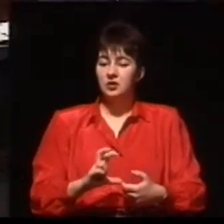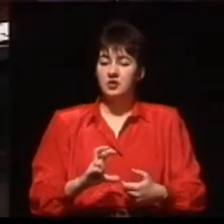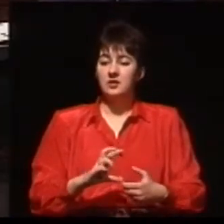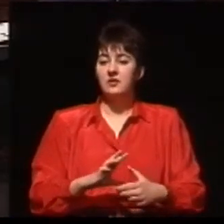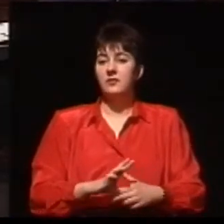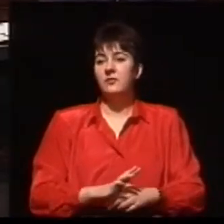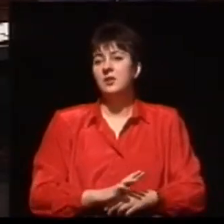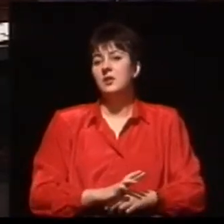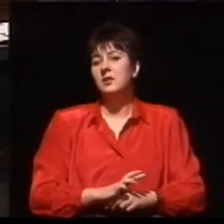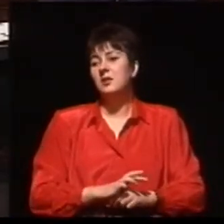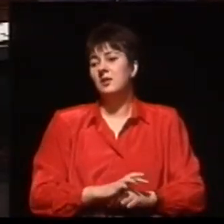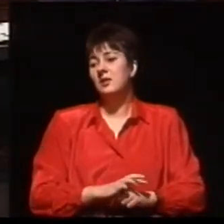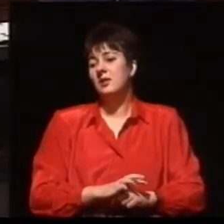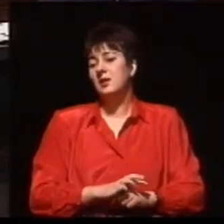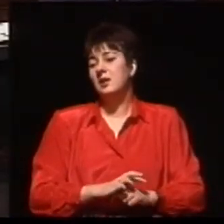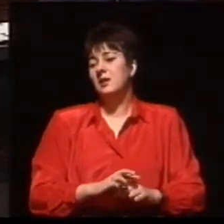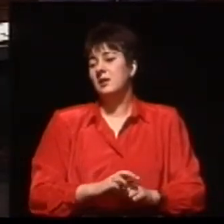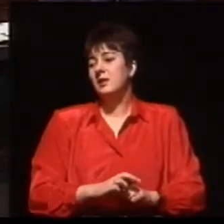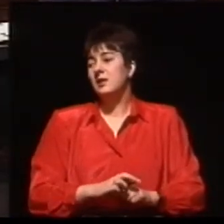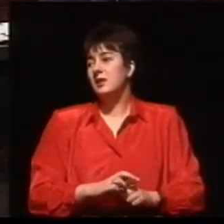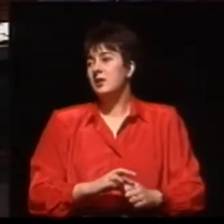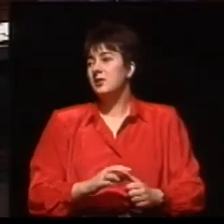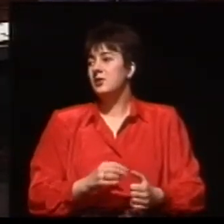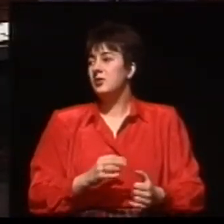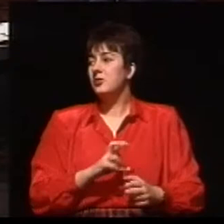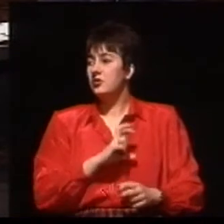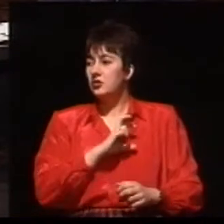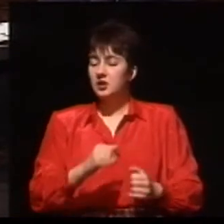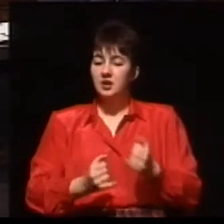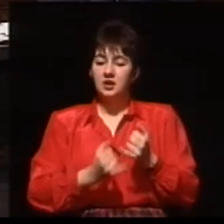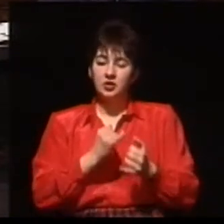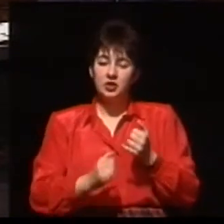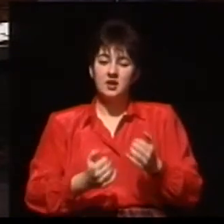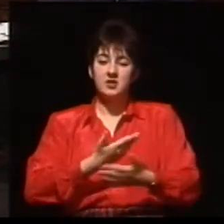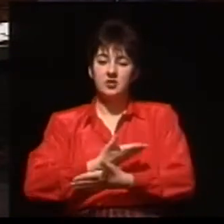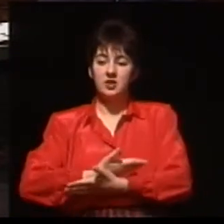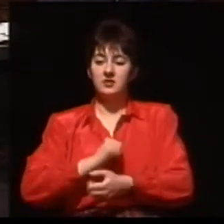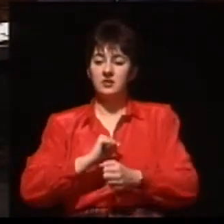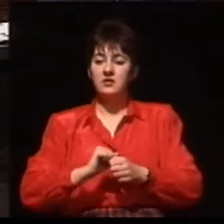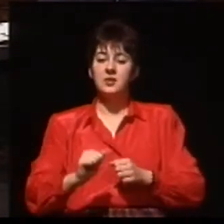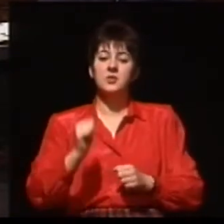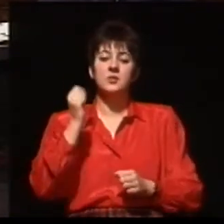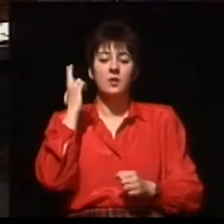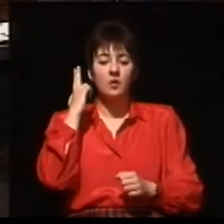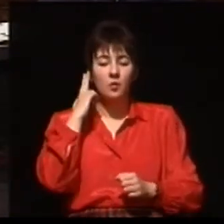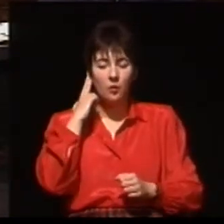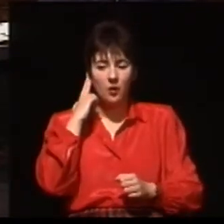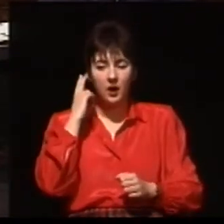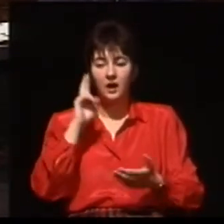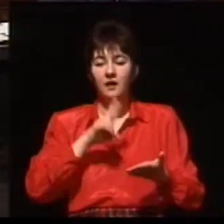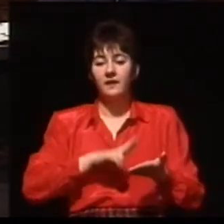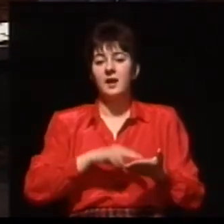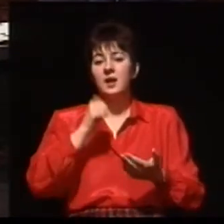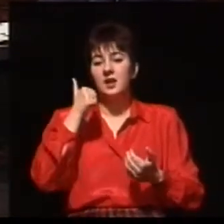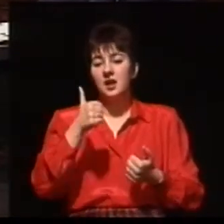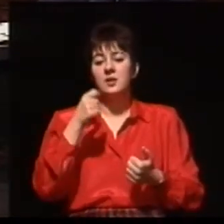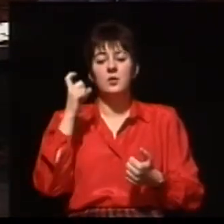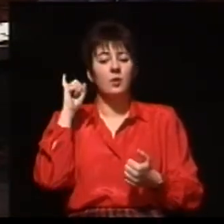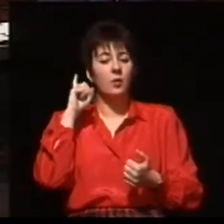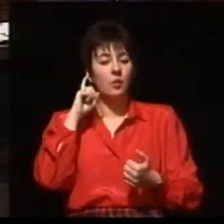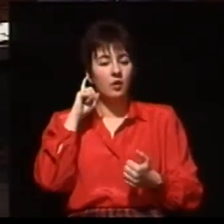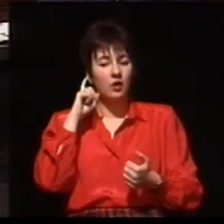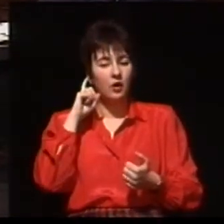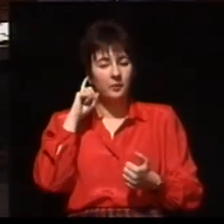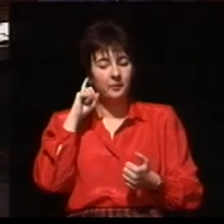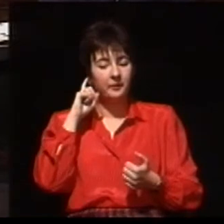dziecko jest głuche na jedno ucho, również można interweniować medycznie? Ponieważ do tej pory we wszystkich jednostkach medycznych, w jakich